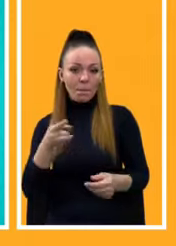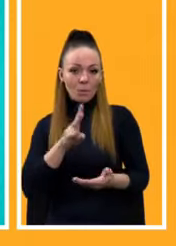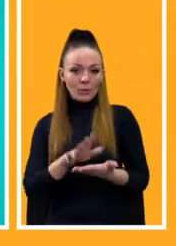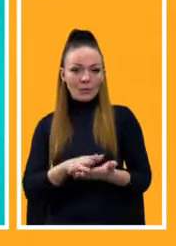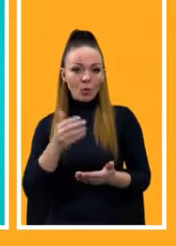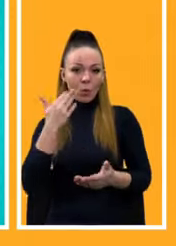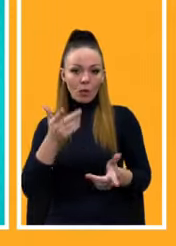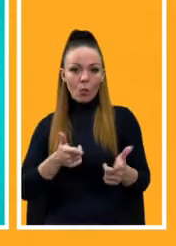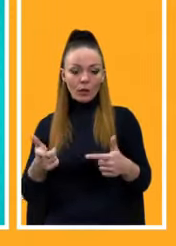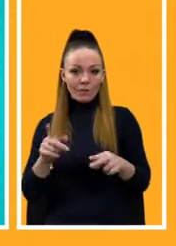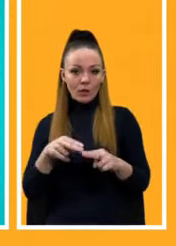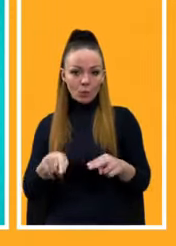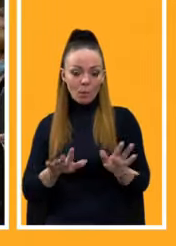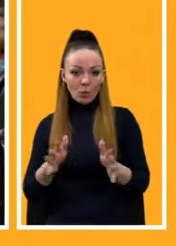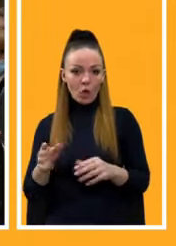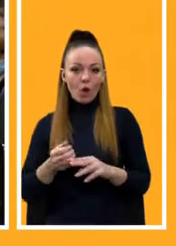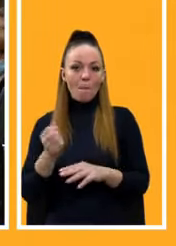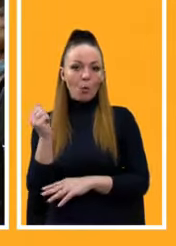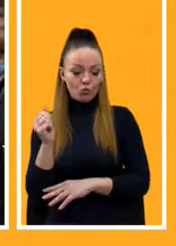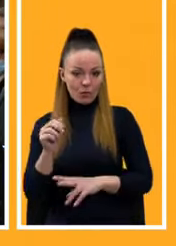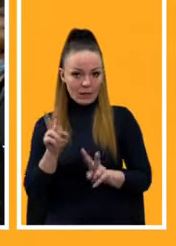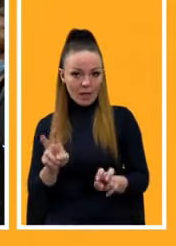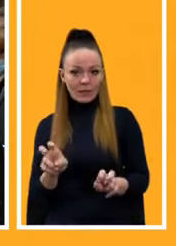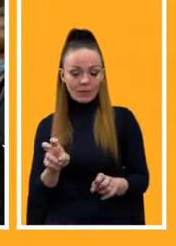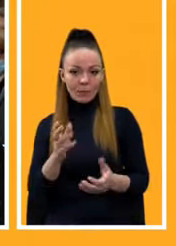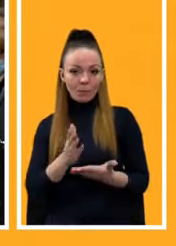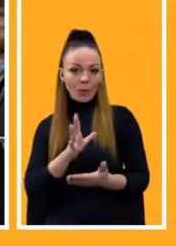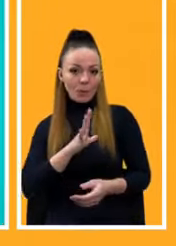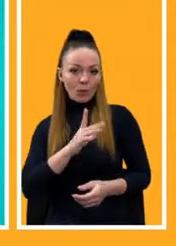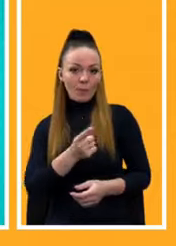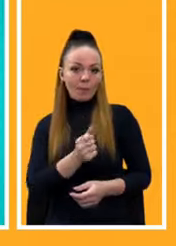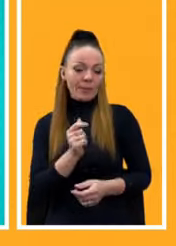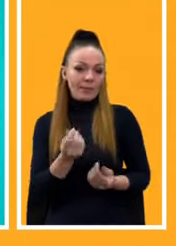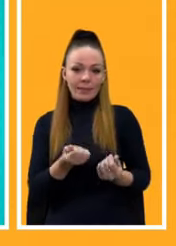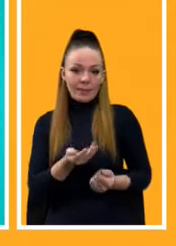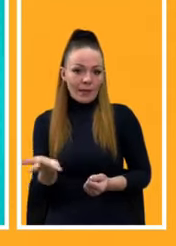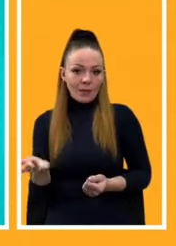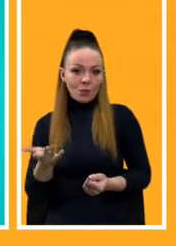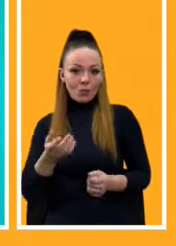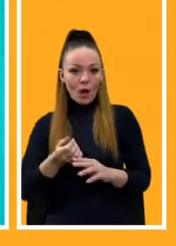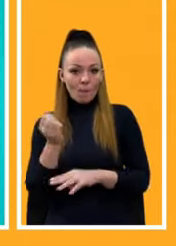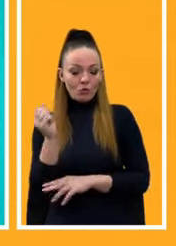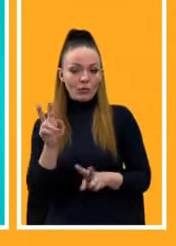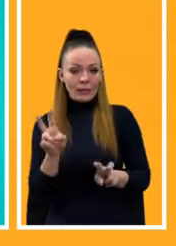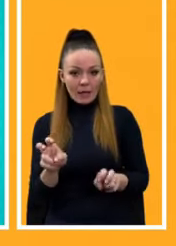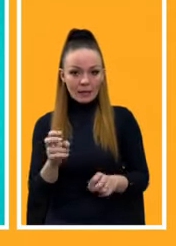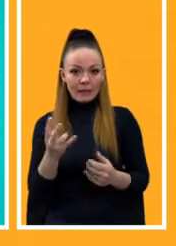готували цю подію, говорили робоча назва. І було декілька робочих назва. На сьогодні це